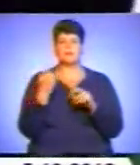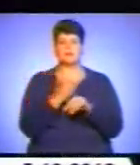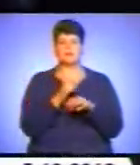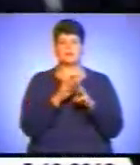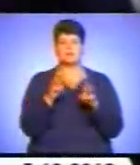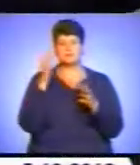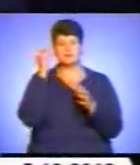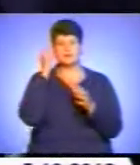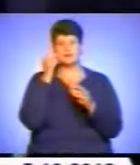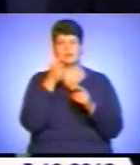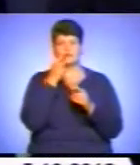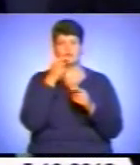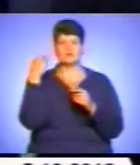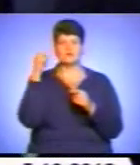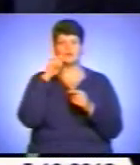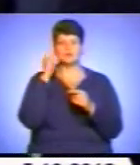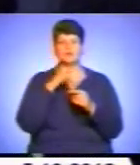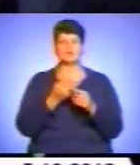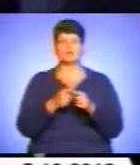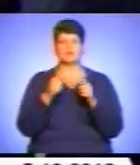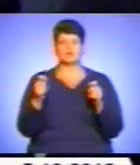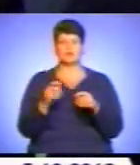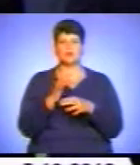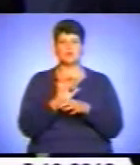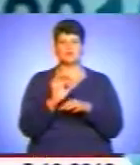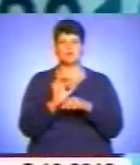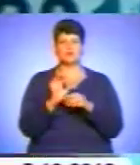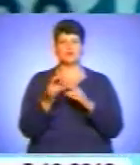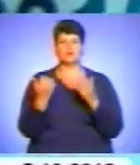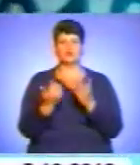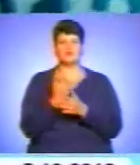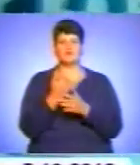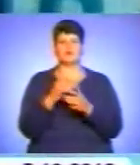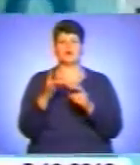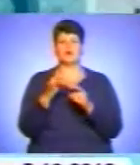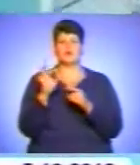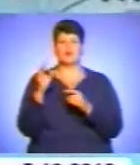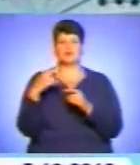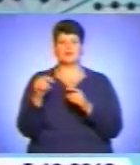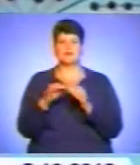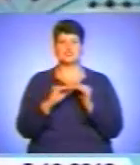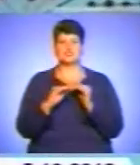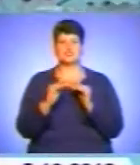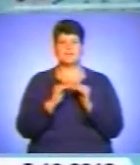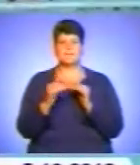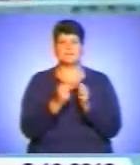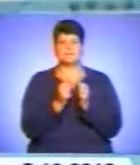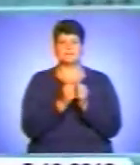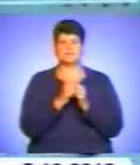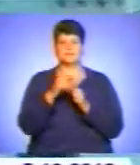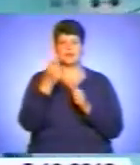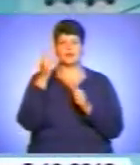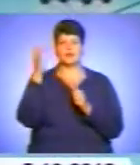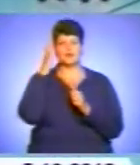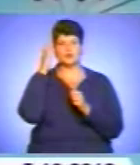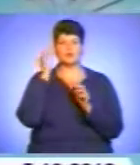нещодавно президент України відкрив промислову експлуатацію нових газових родовищ на шельфі Чорного моря. Також водяться в експлуатацію дотискуючі станції на